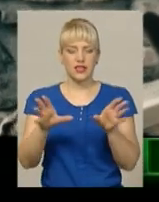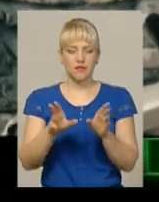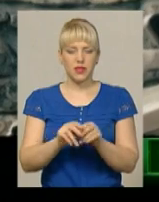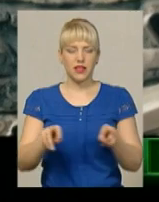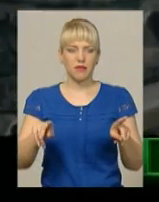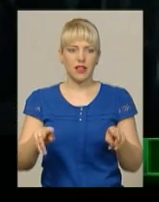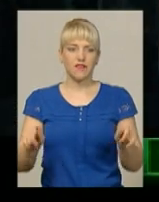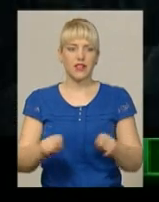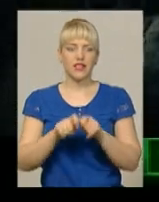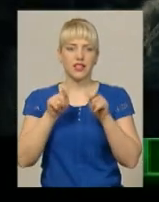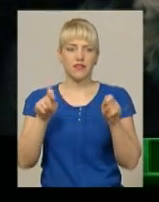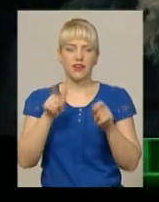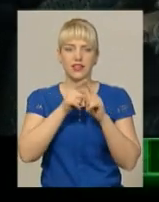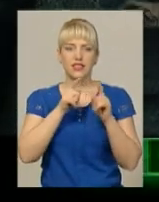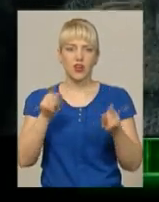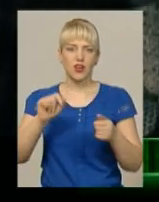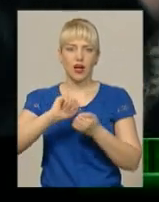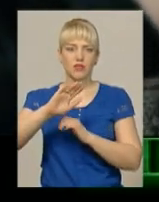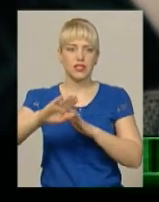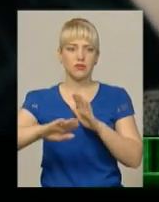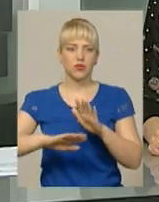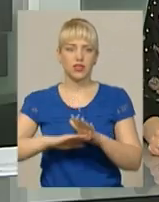цьогорічний туристичний сезон у Кам'янці-Подільському.